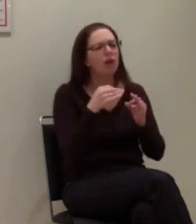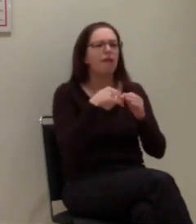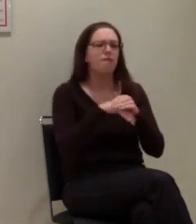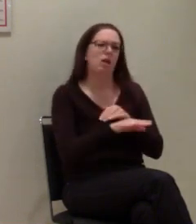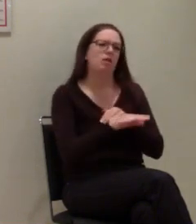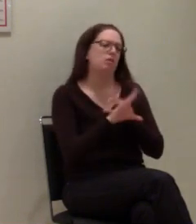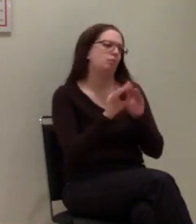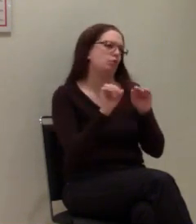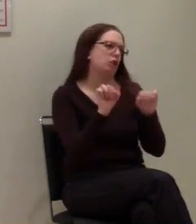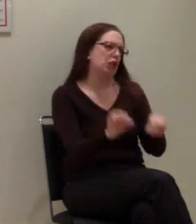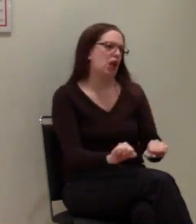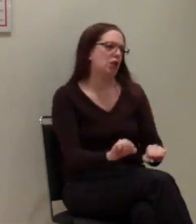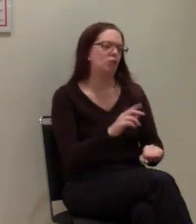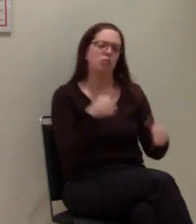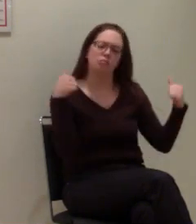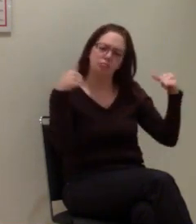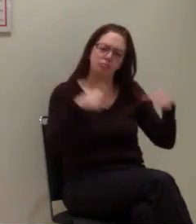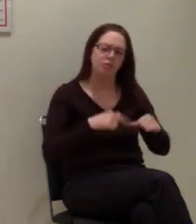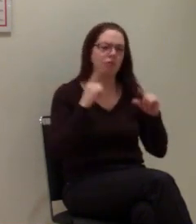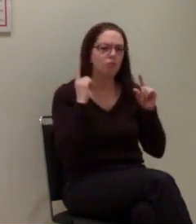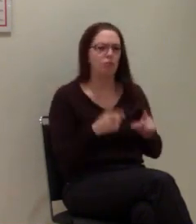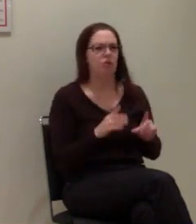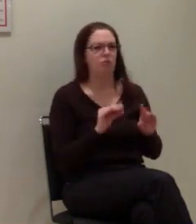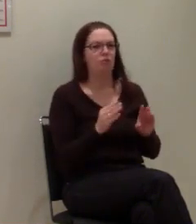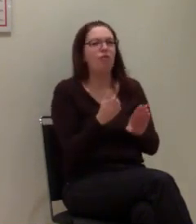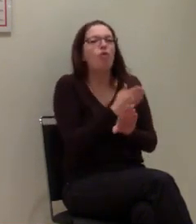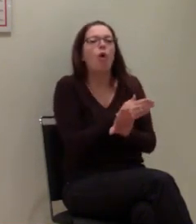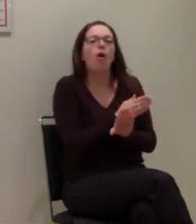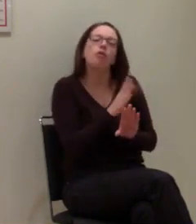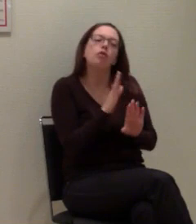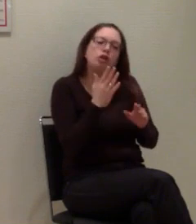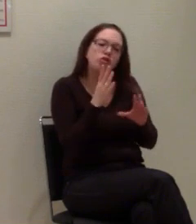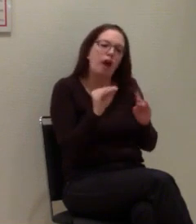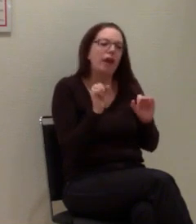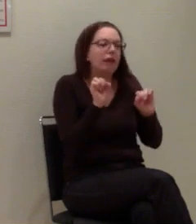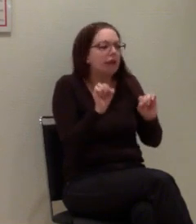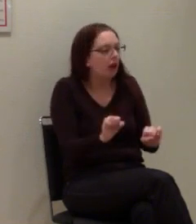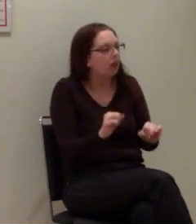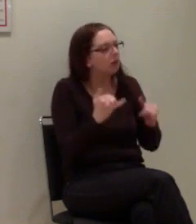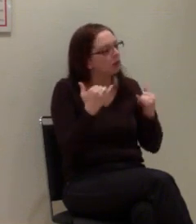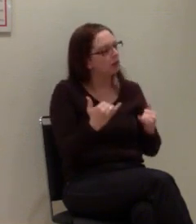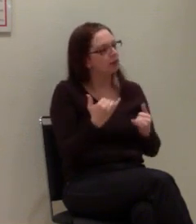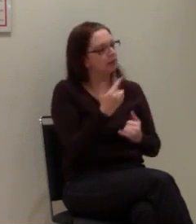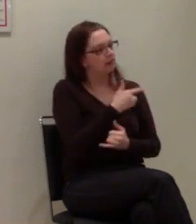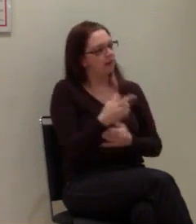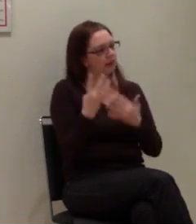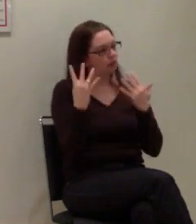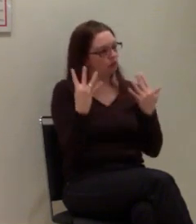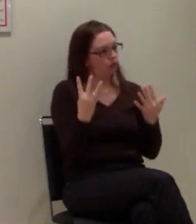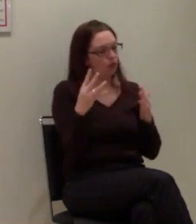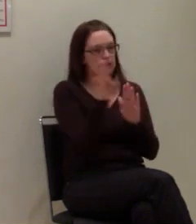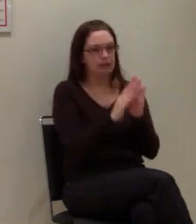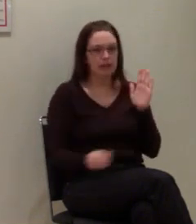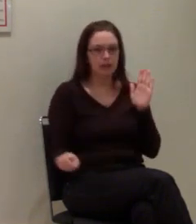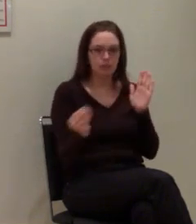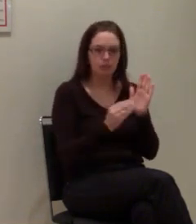verpflichtend sein wird. Vorher war das auch eher eine Kannlösung gewesen. Seit 2009 ist das novelliert worden, dass die